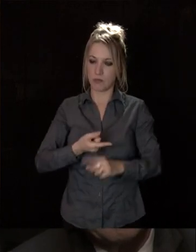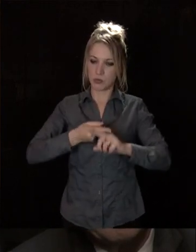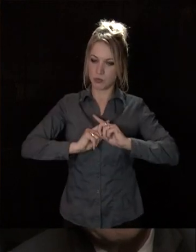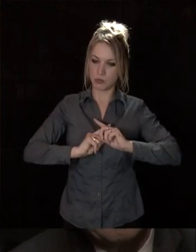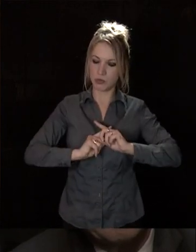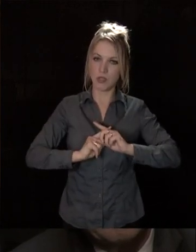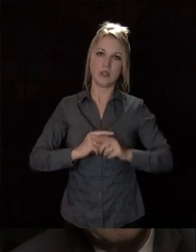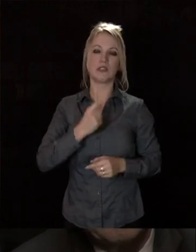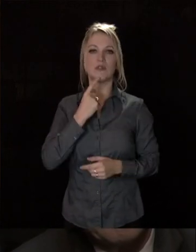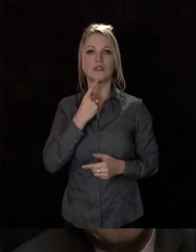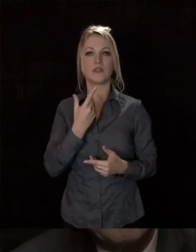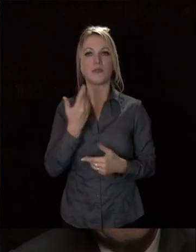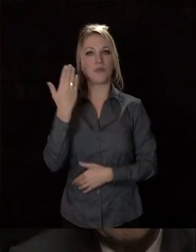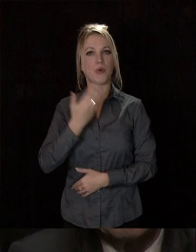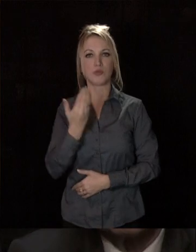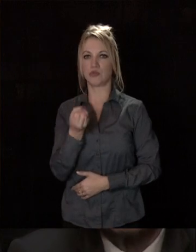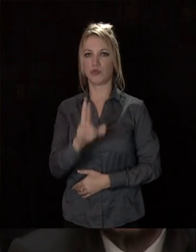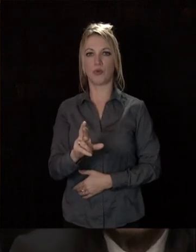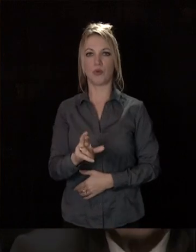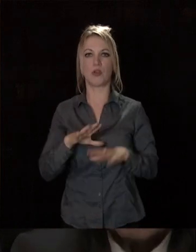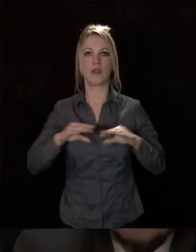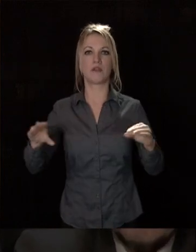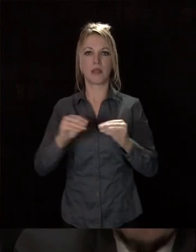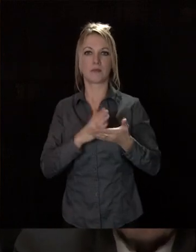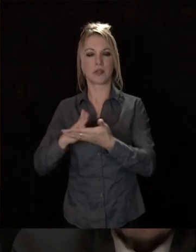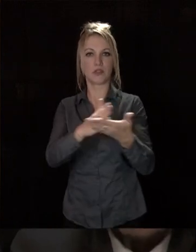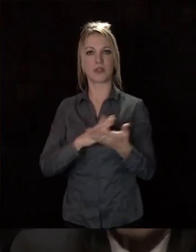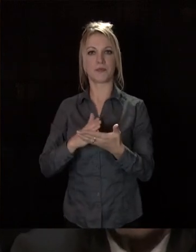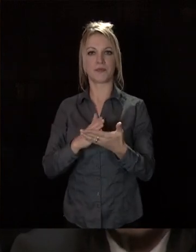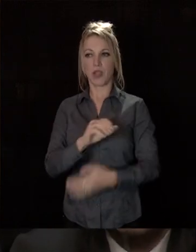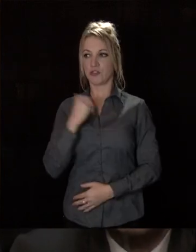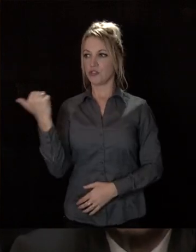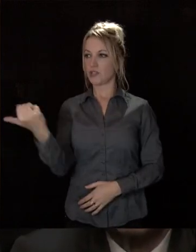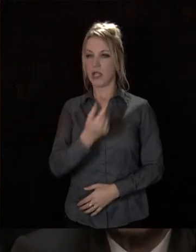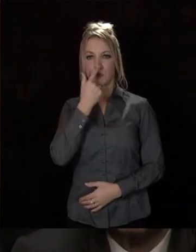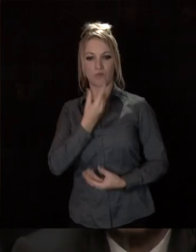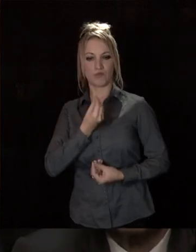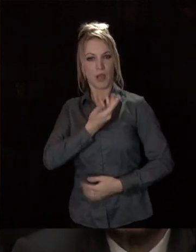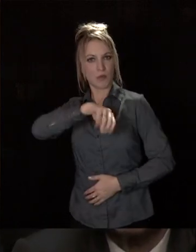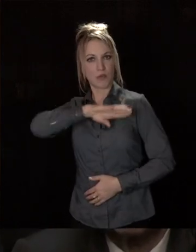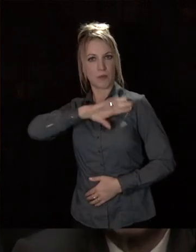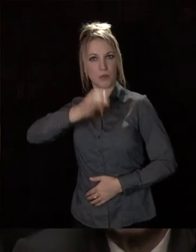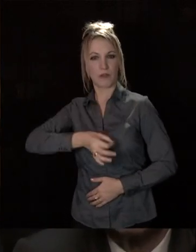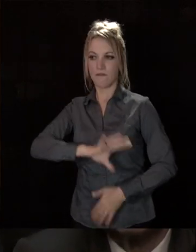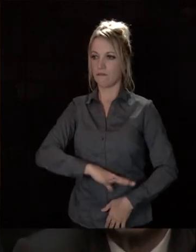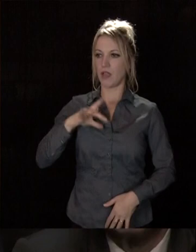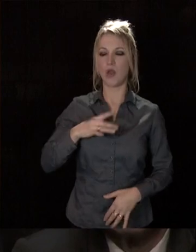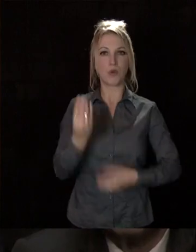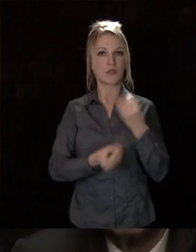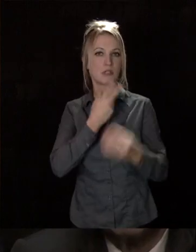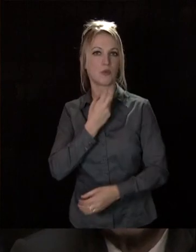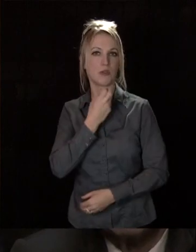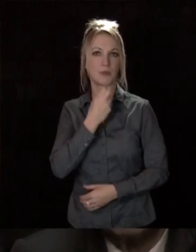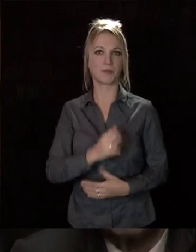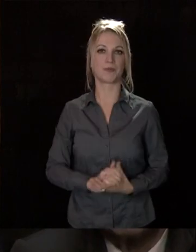celle de l'absolue nécessité d'un espace partagé dont chacun se sente responsable, fier et citoyen.